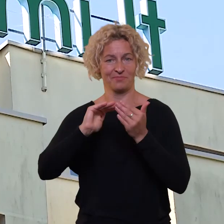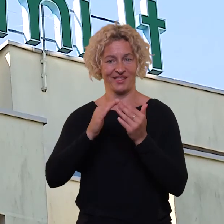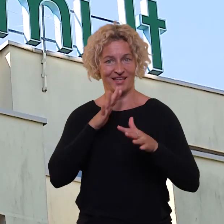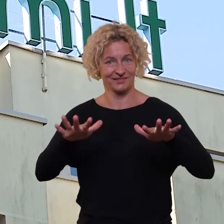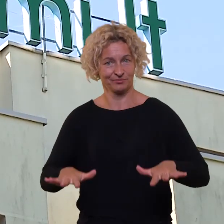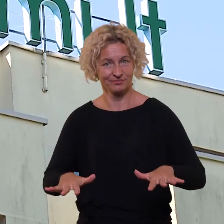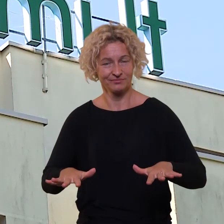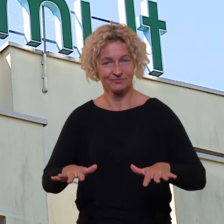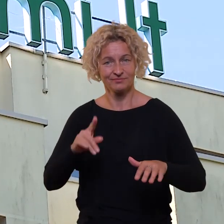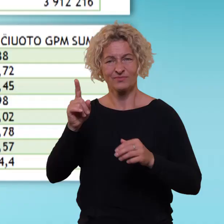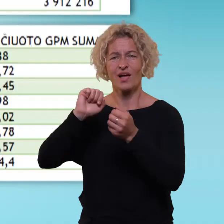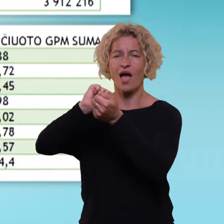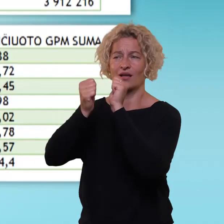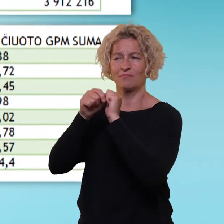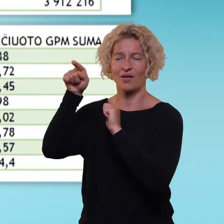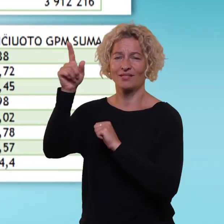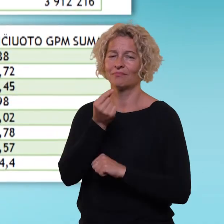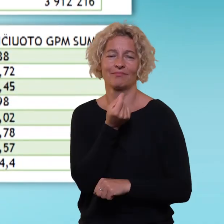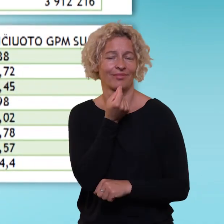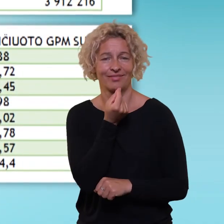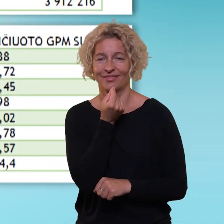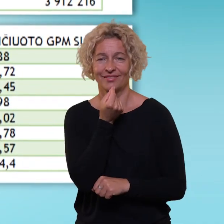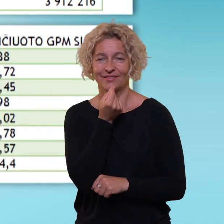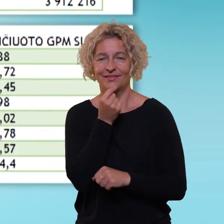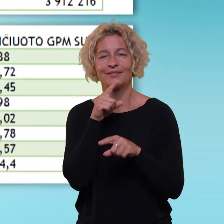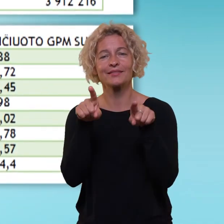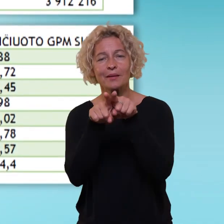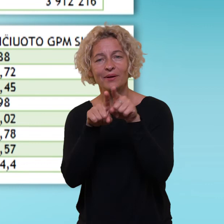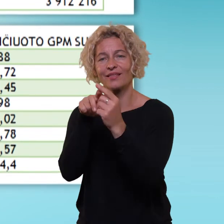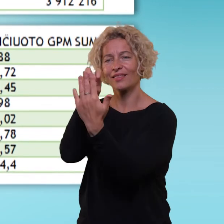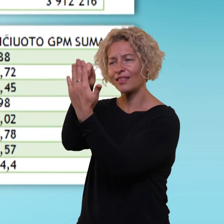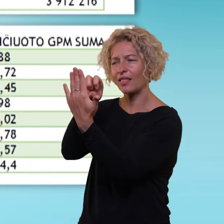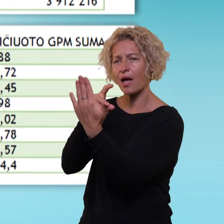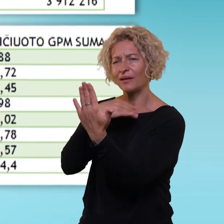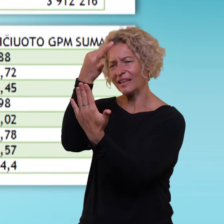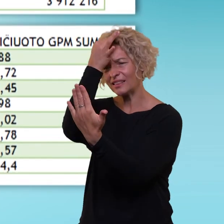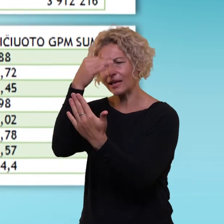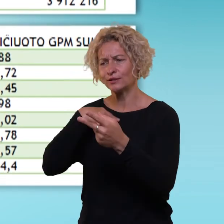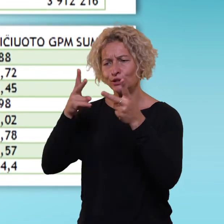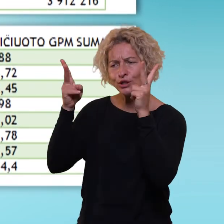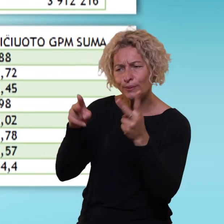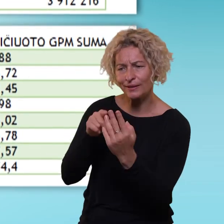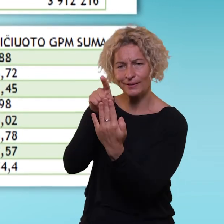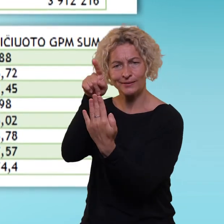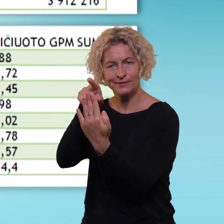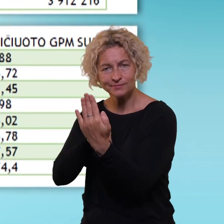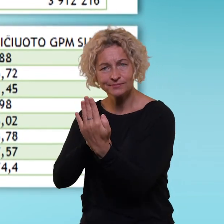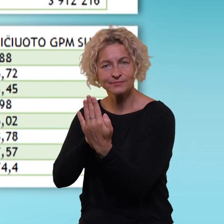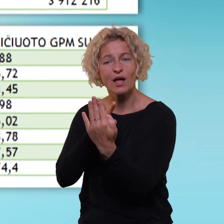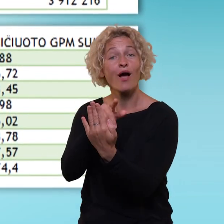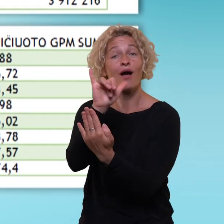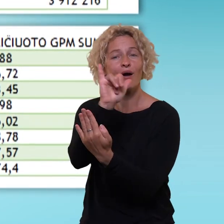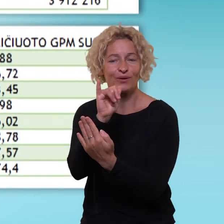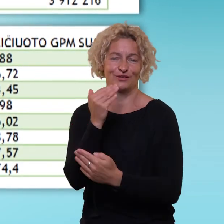mažiausiai akmenės rajone. Didžiausia dalyk gyventojų turinčių patikslinti deklaraciją ir sumokėti gyventojų pajamų mokesčių sudaro